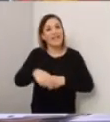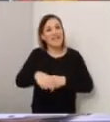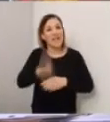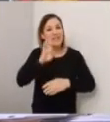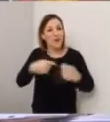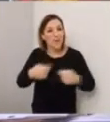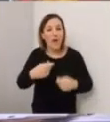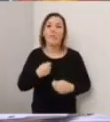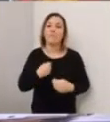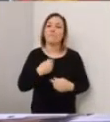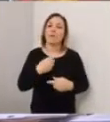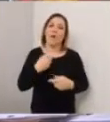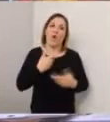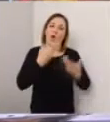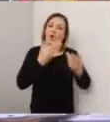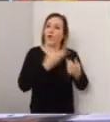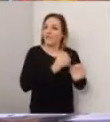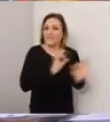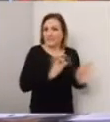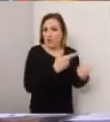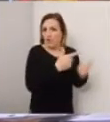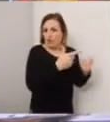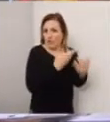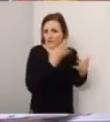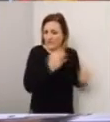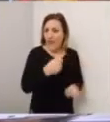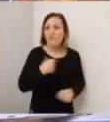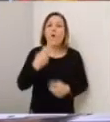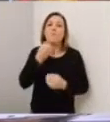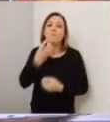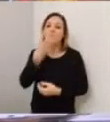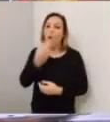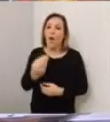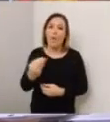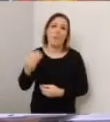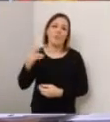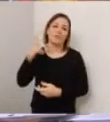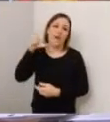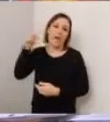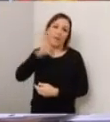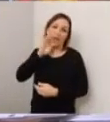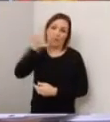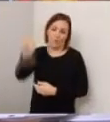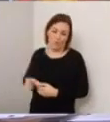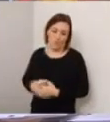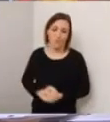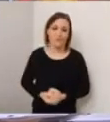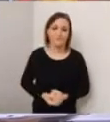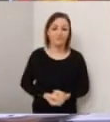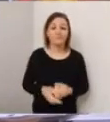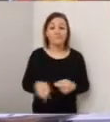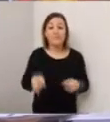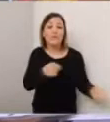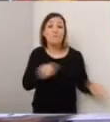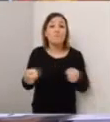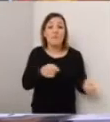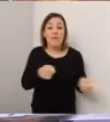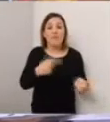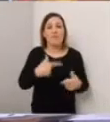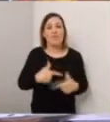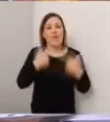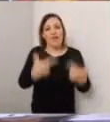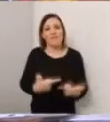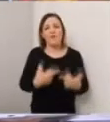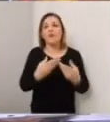di qua, e faccio un bocca al lupo di pronta guarigione al commerciante che lavora a San Cataldo. Al momento,